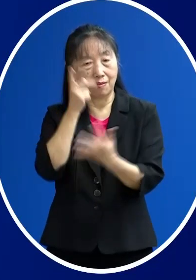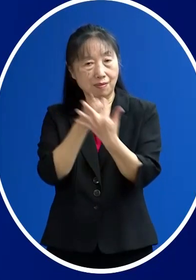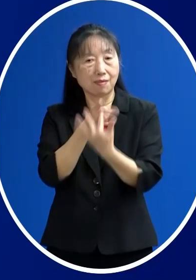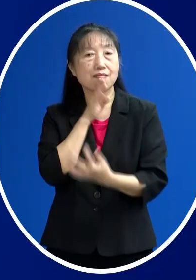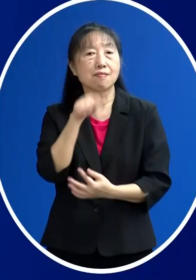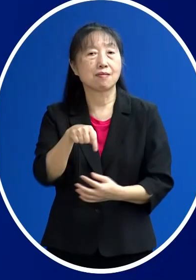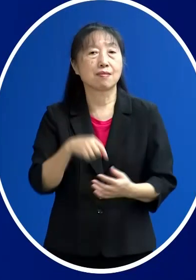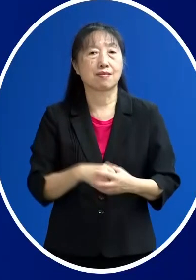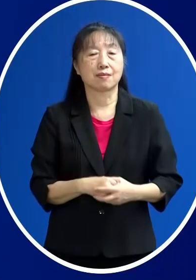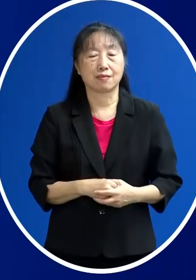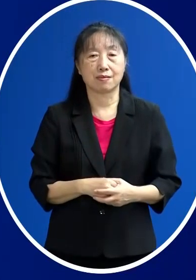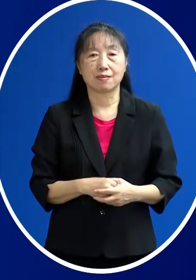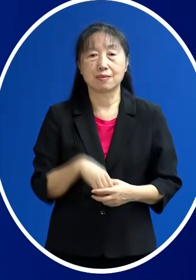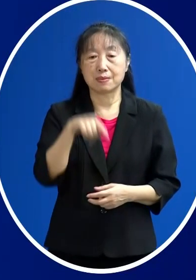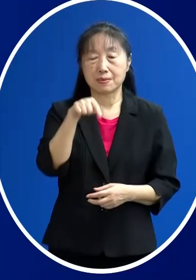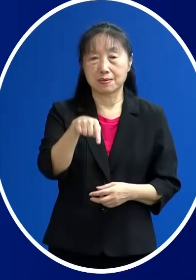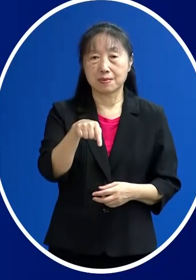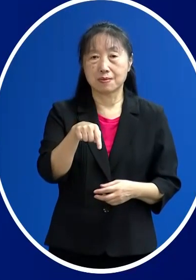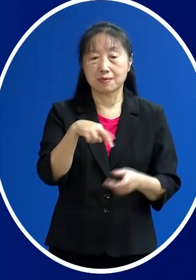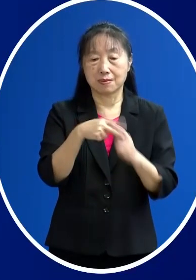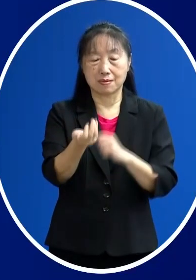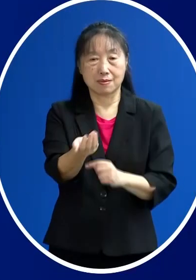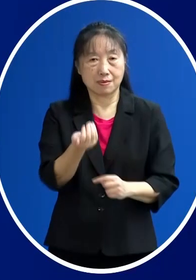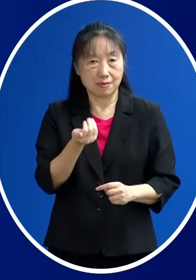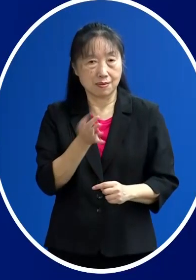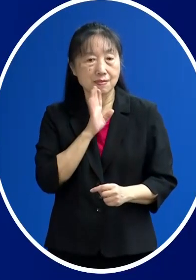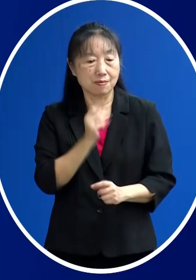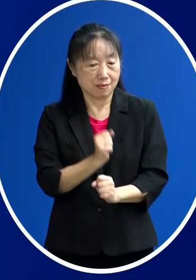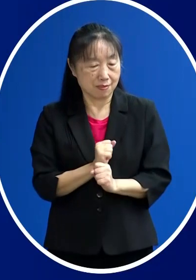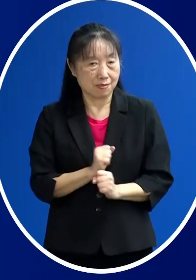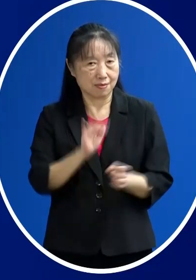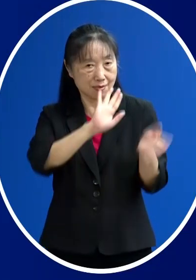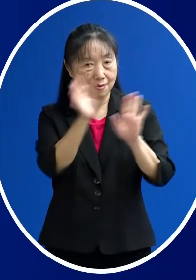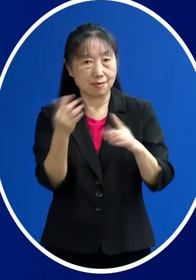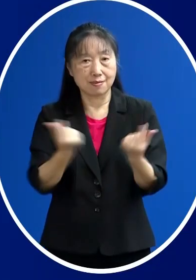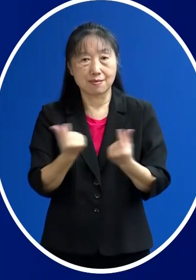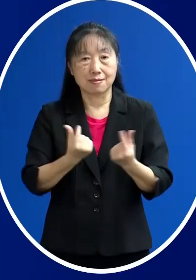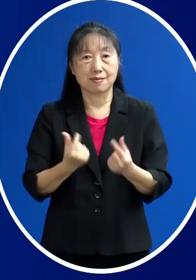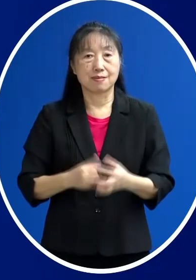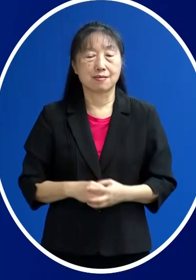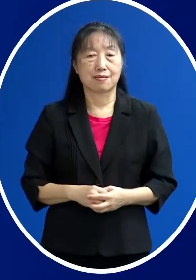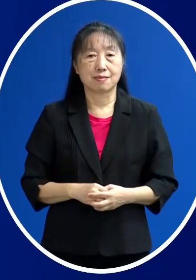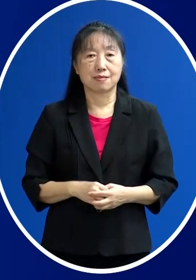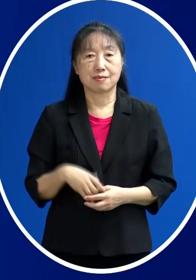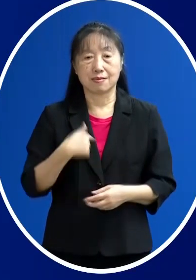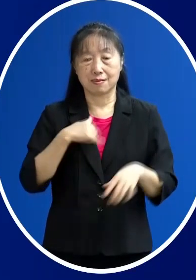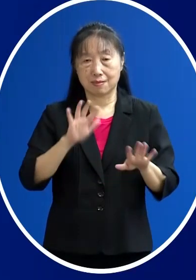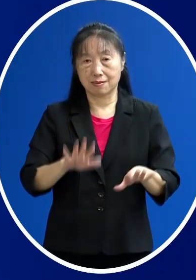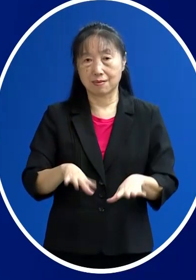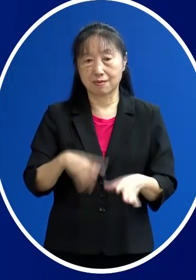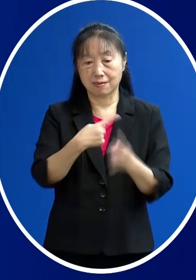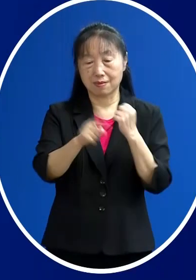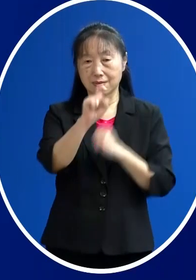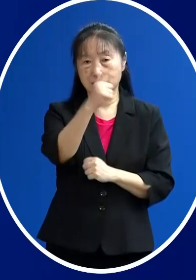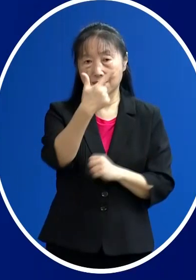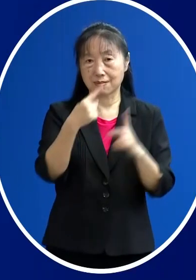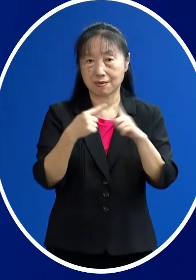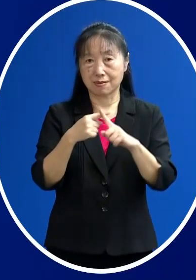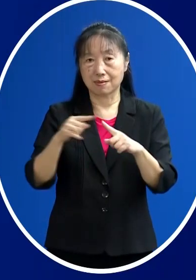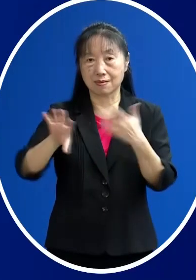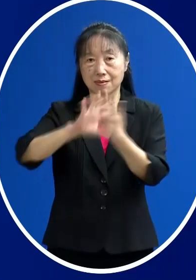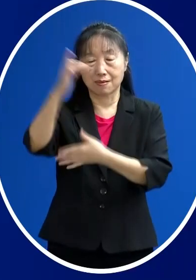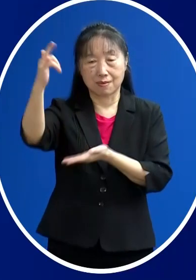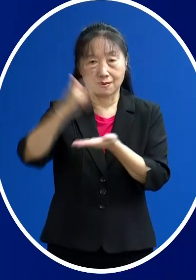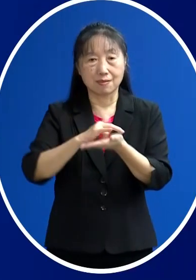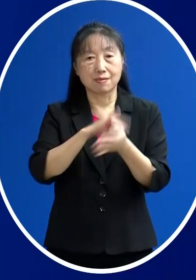那這個部分大概跟先前的觀察都差不多 除了就是說 我們目前16例的境外入的Omic